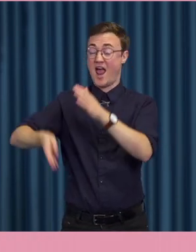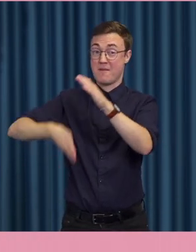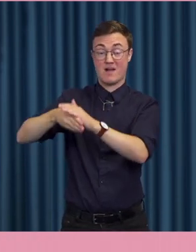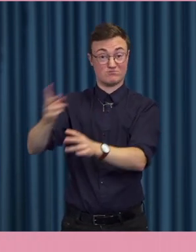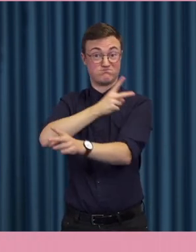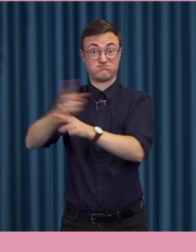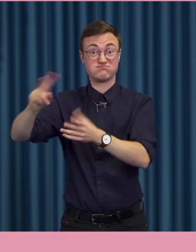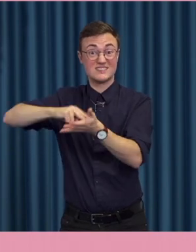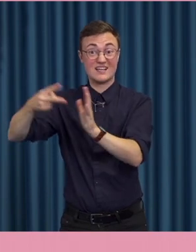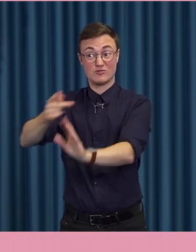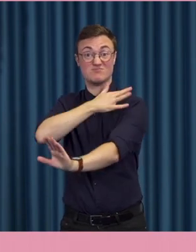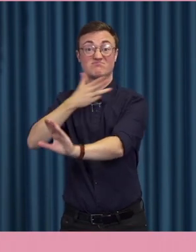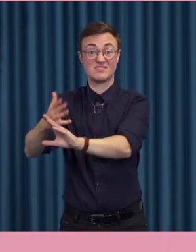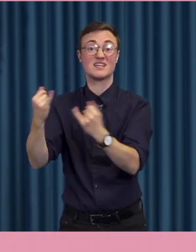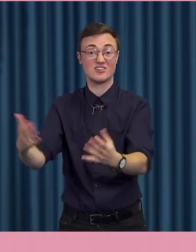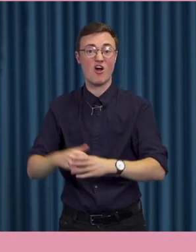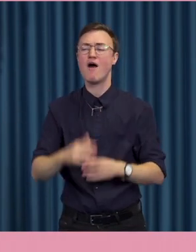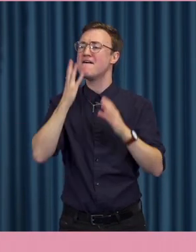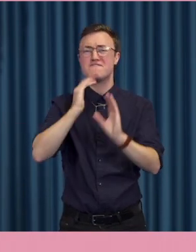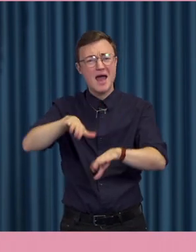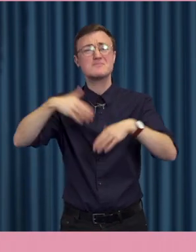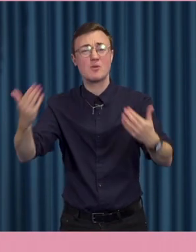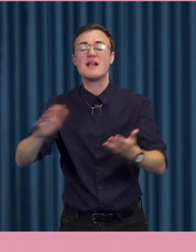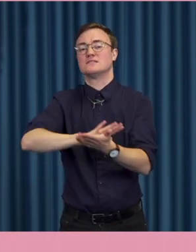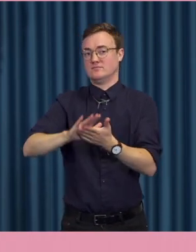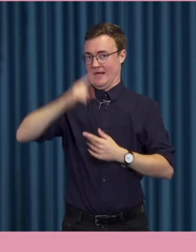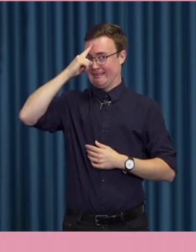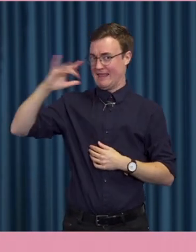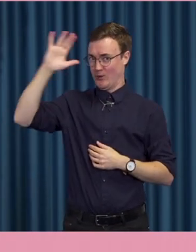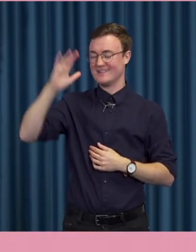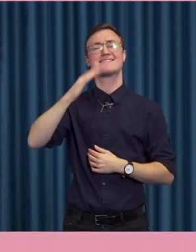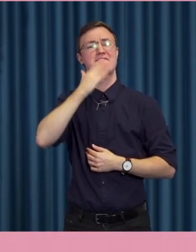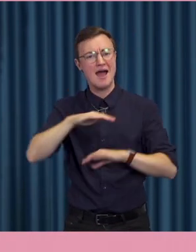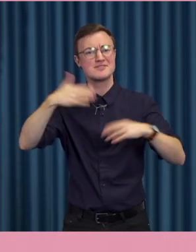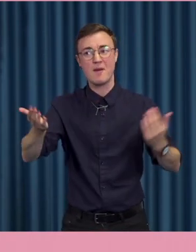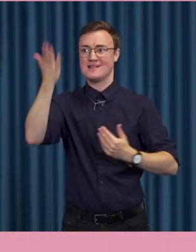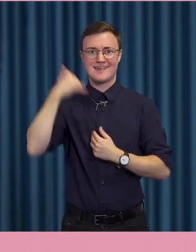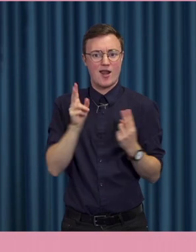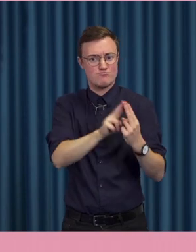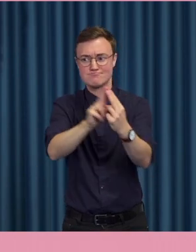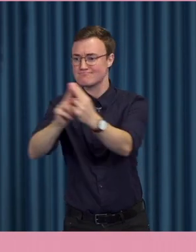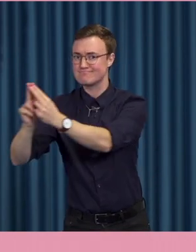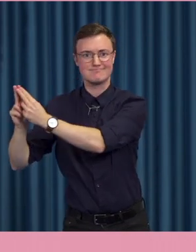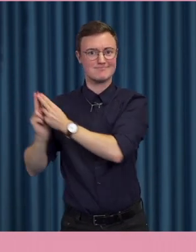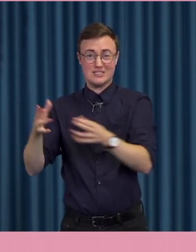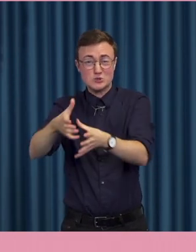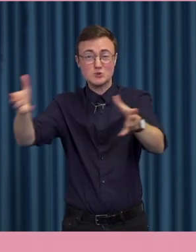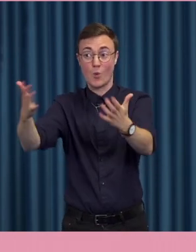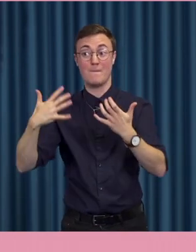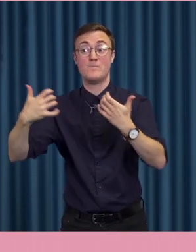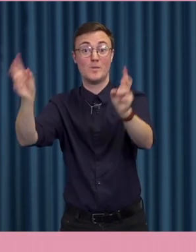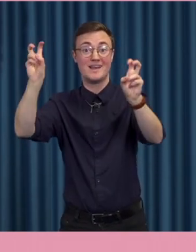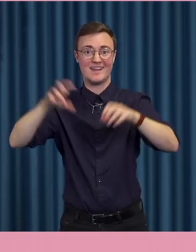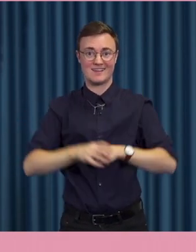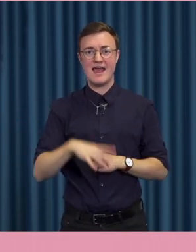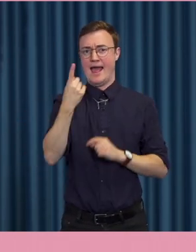hittills. Vem som helst kan, åtminstone i teorin, nu nå ut till en enorm publik. Under en period